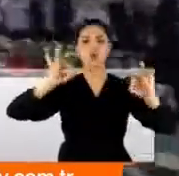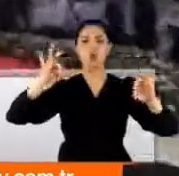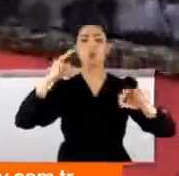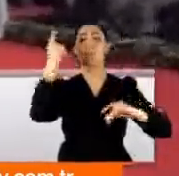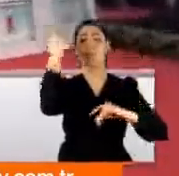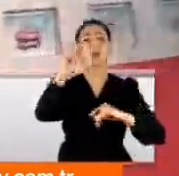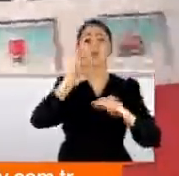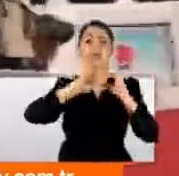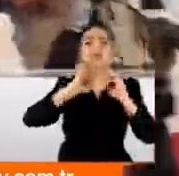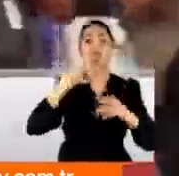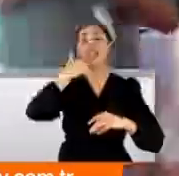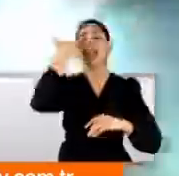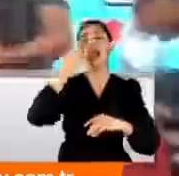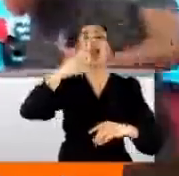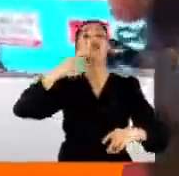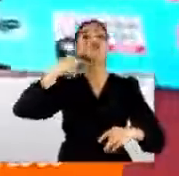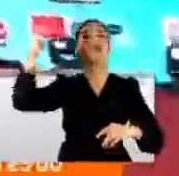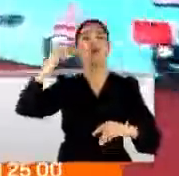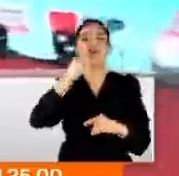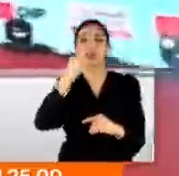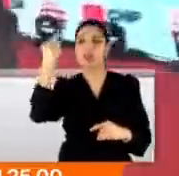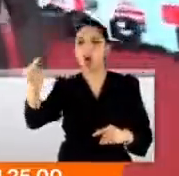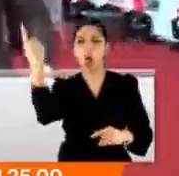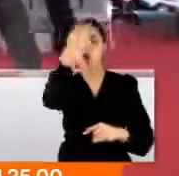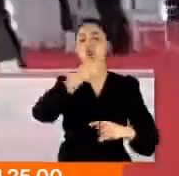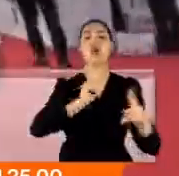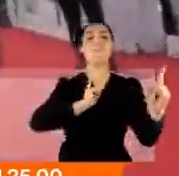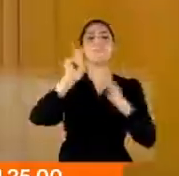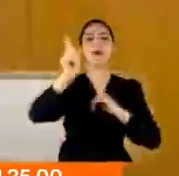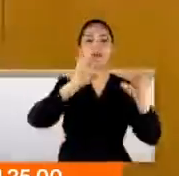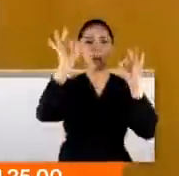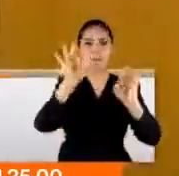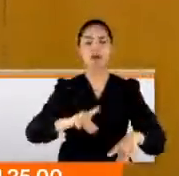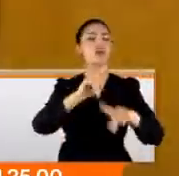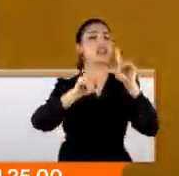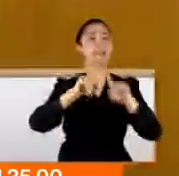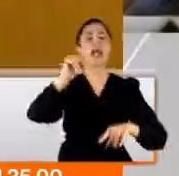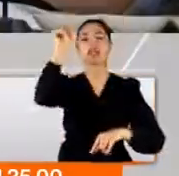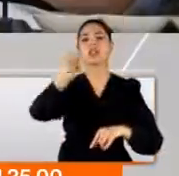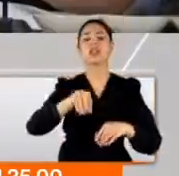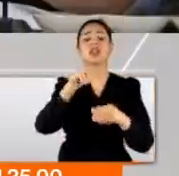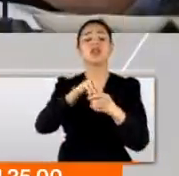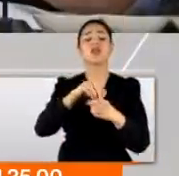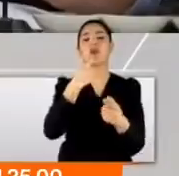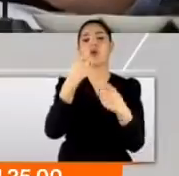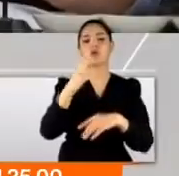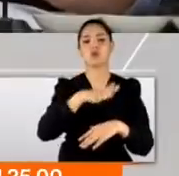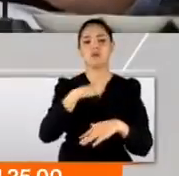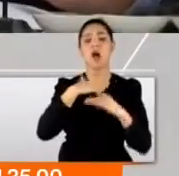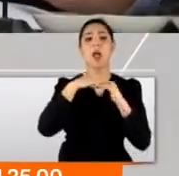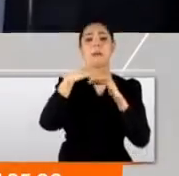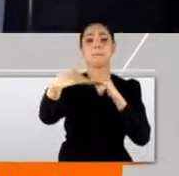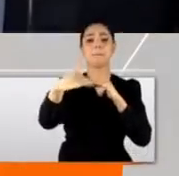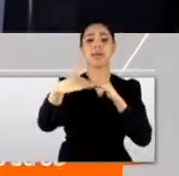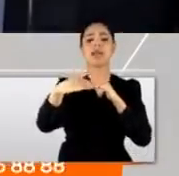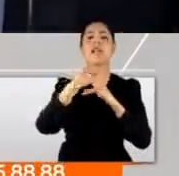Cumhurbaşkanı ifadesi. Öyle ki o sözler hem mahkemelik olduğu hem de siyasetin gündemine oturdu. Milletin iradesine